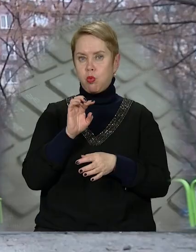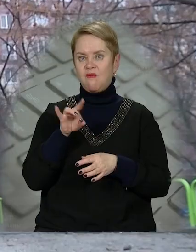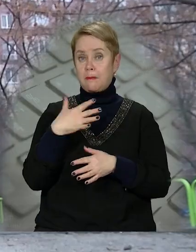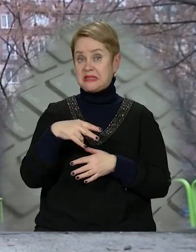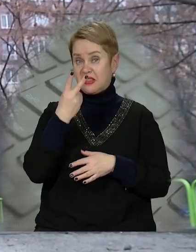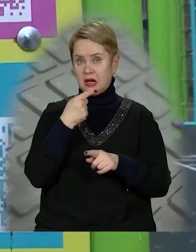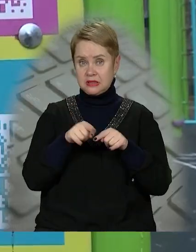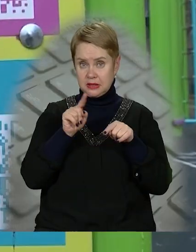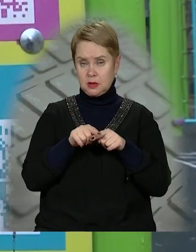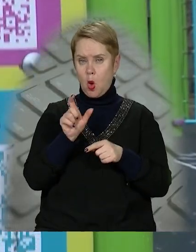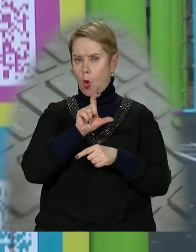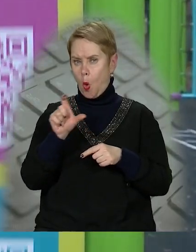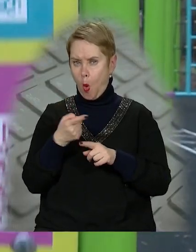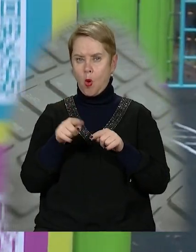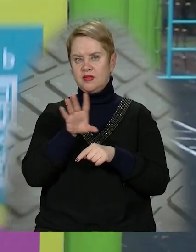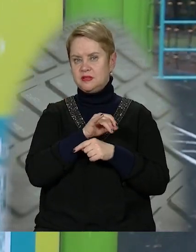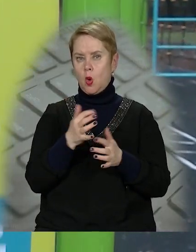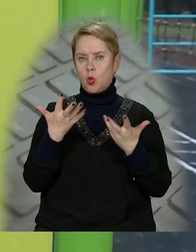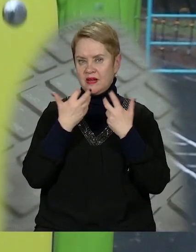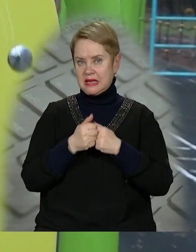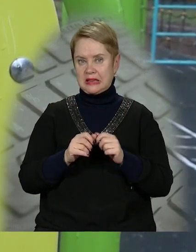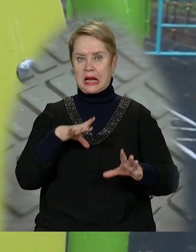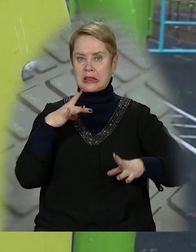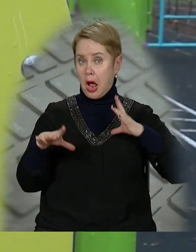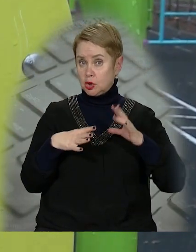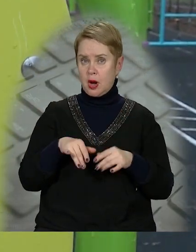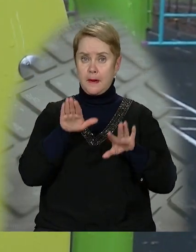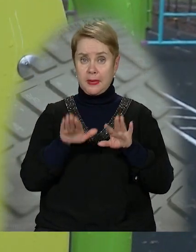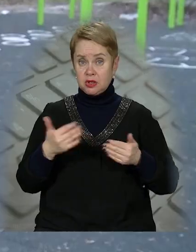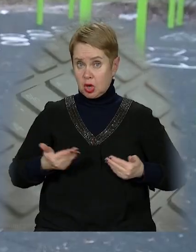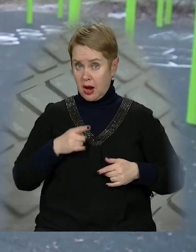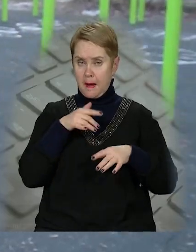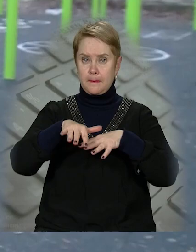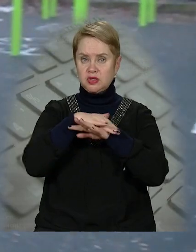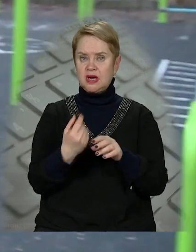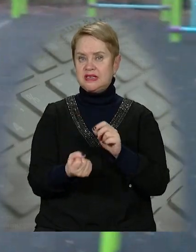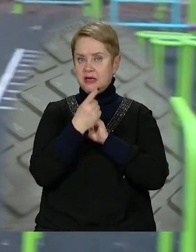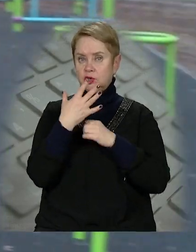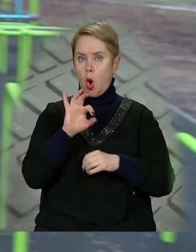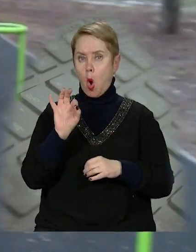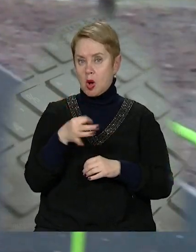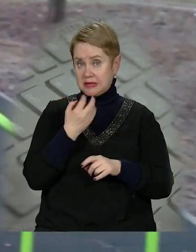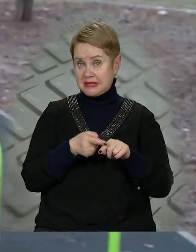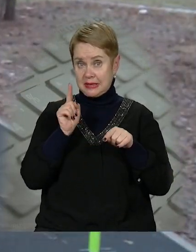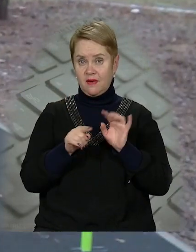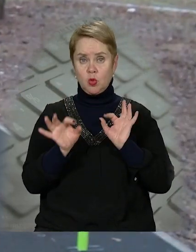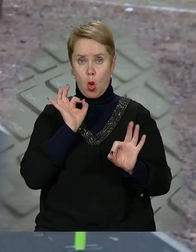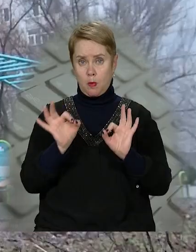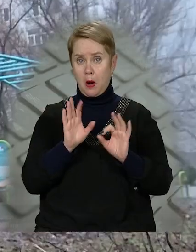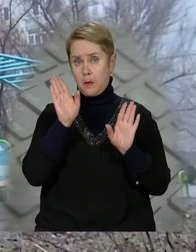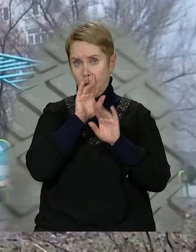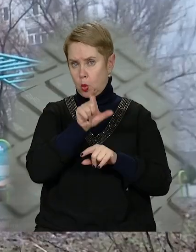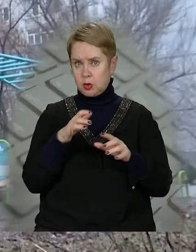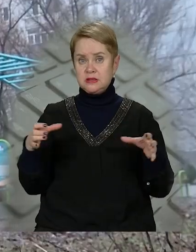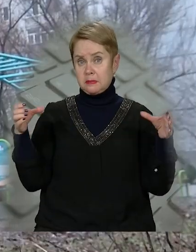52. Тут ті ж QR-коди і багато універсальних тренажерів. Місцеві кажуть, майданчик з'явився ще восени. І в нормальну